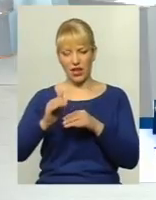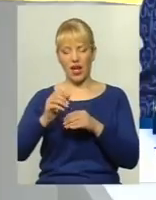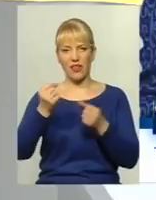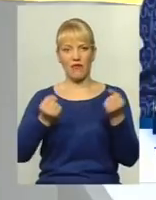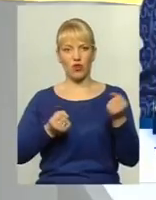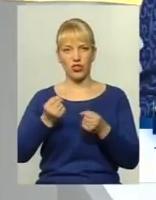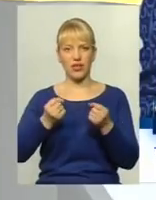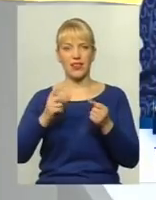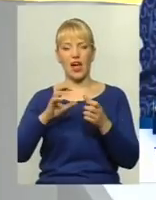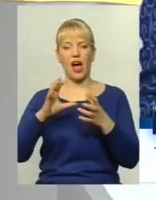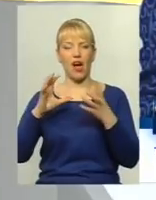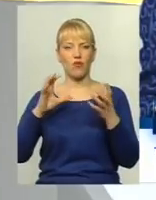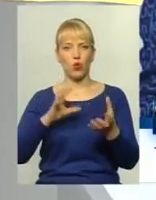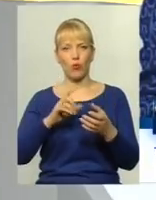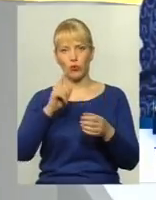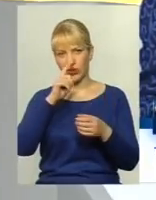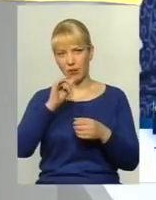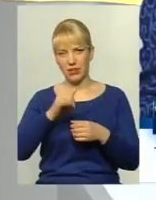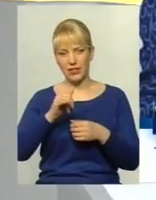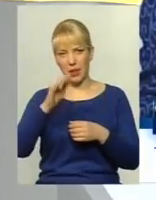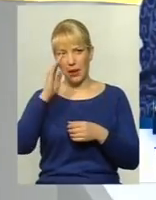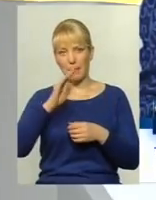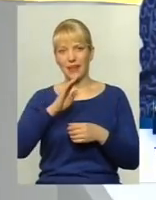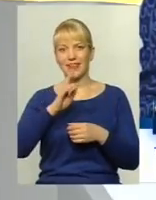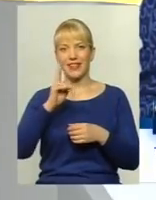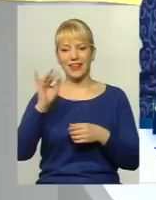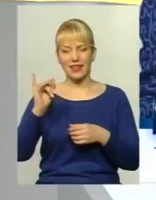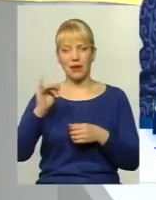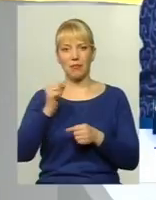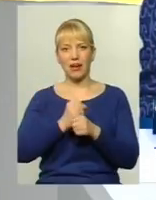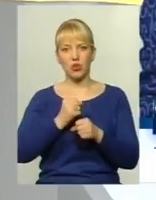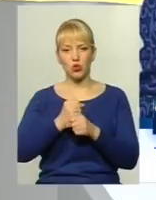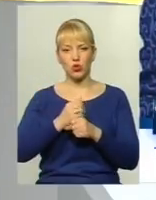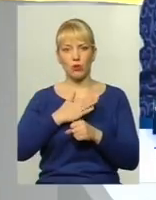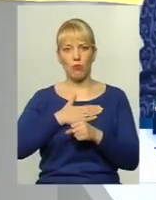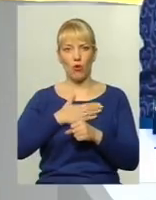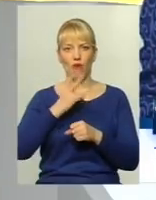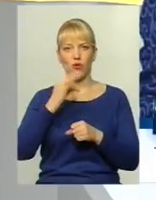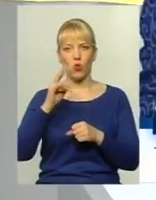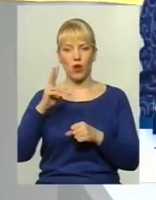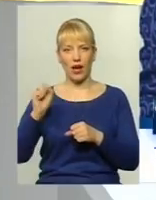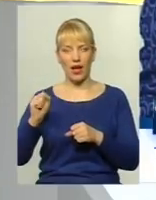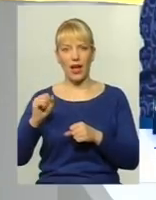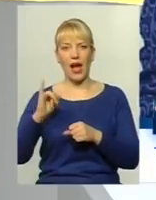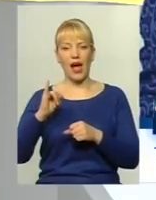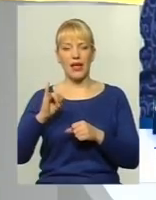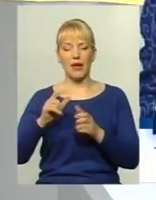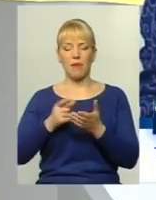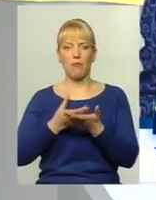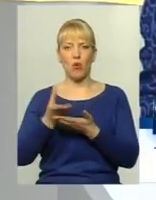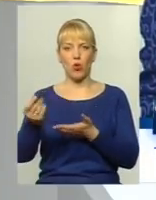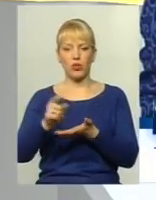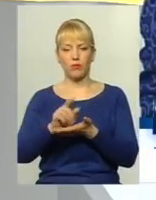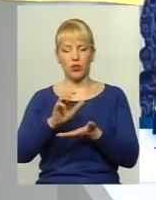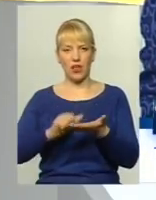автобуси, вируча. Батьки працюють, мого внука, в місті платять податки, ну, ходить в школу, йострим